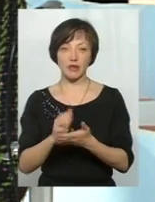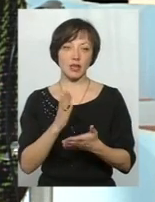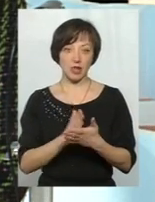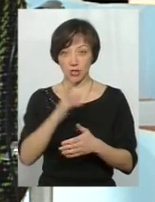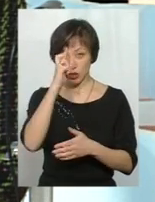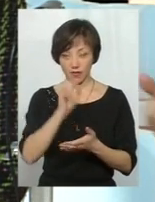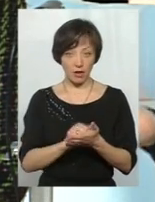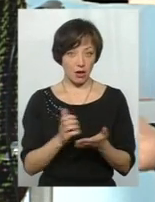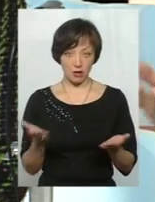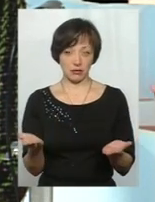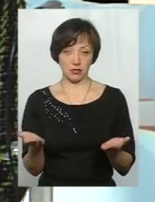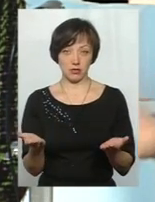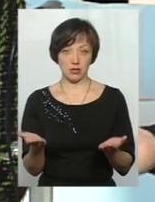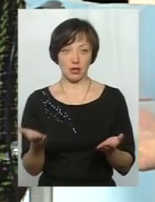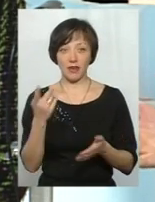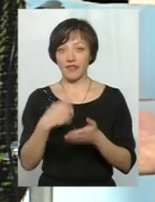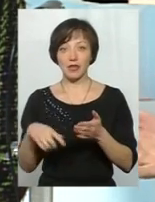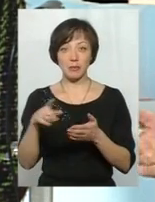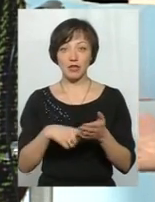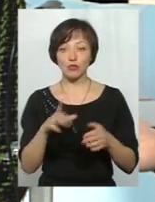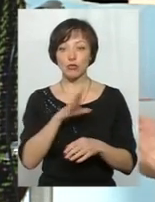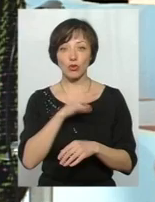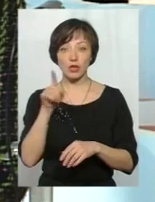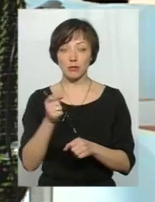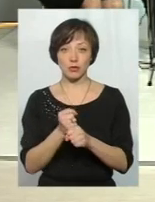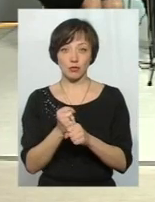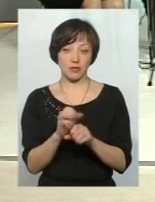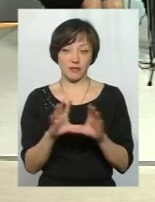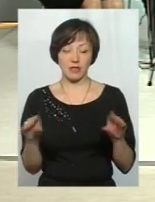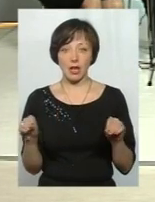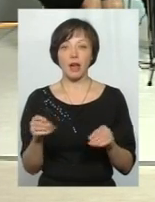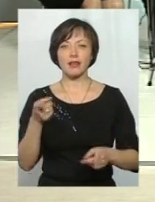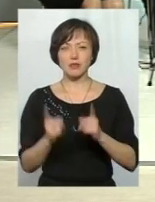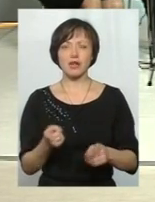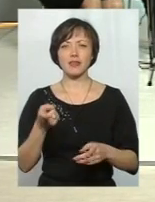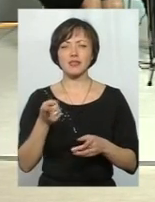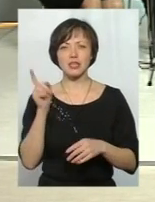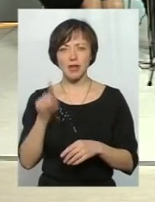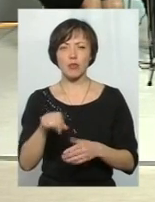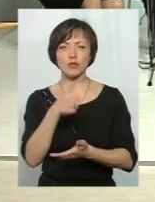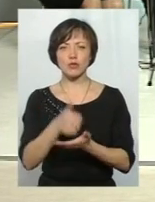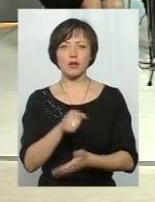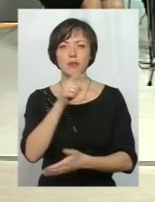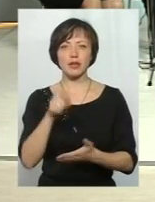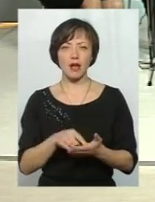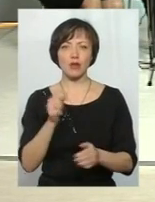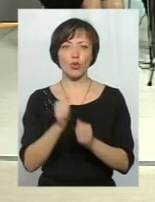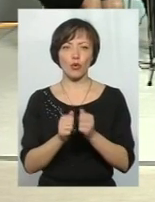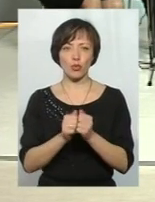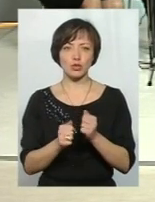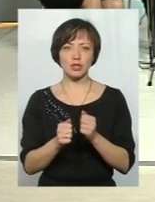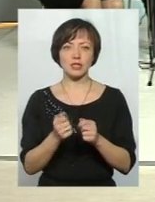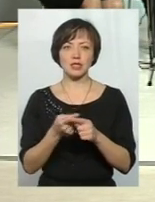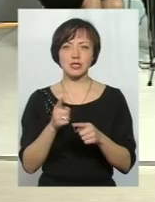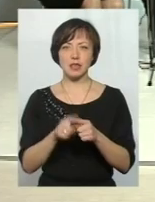державні акти. Тому і відмінити те, що було там зроблено. все. Тому що, насправді, дійсно, там основне питання, яке кожен...